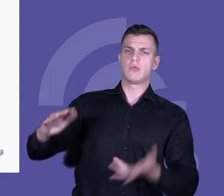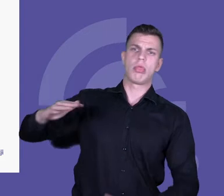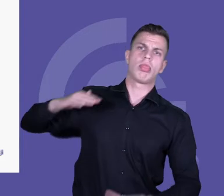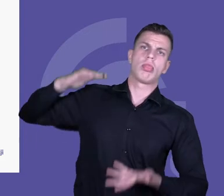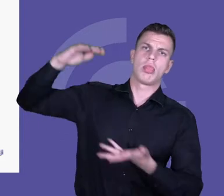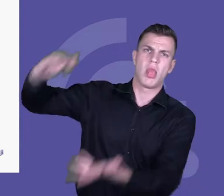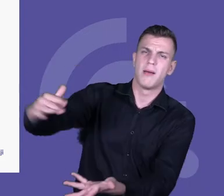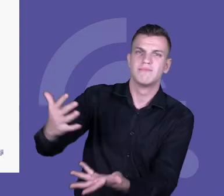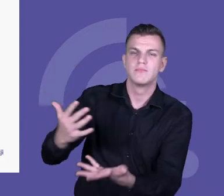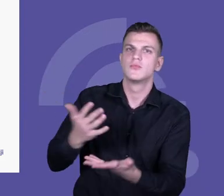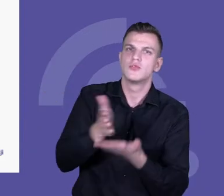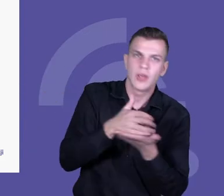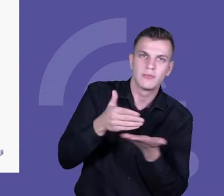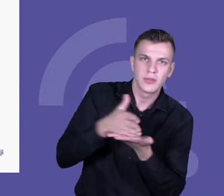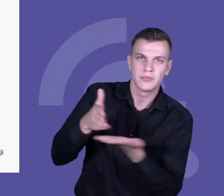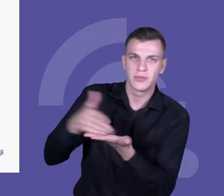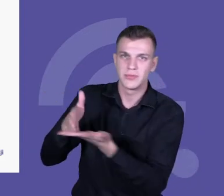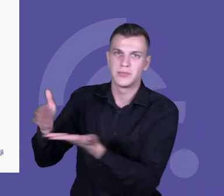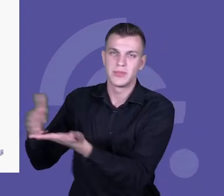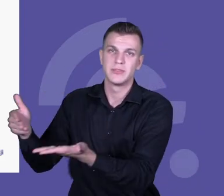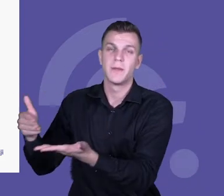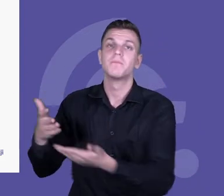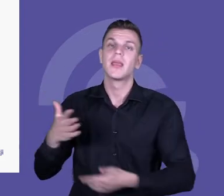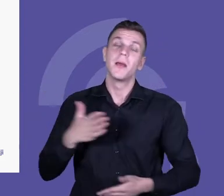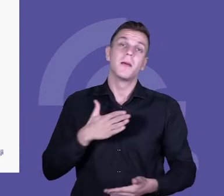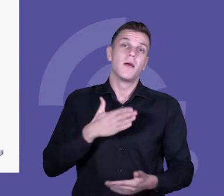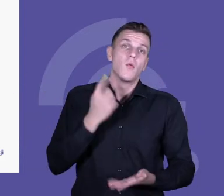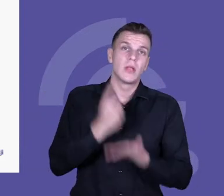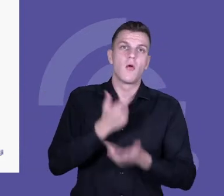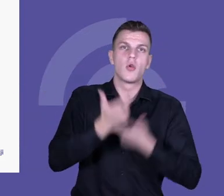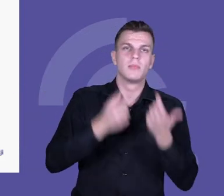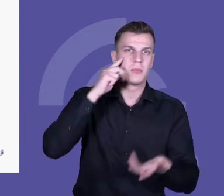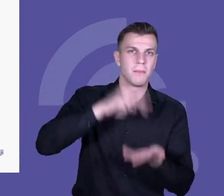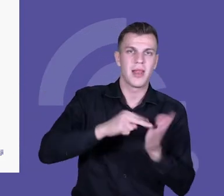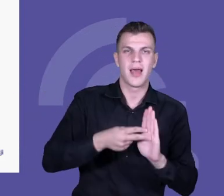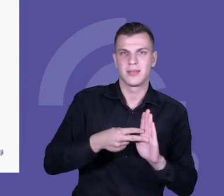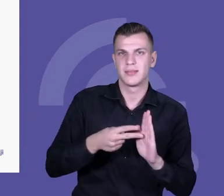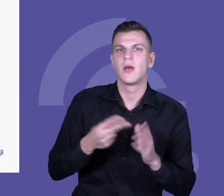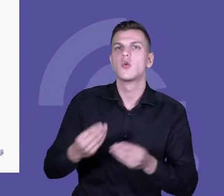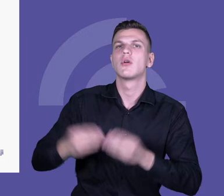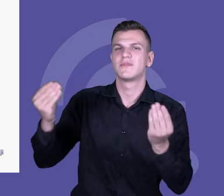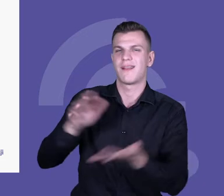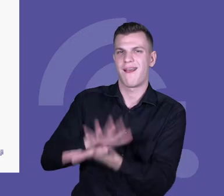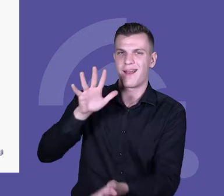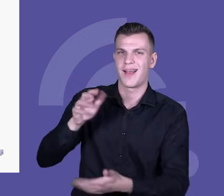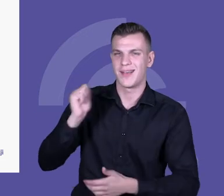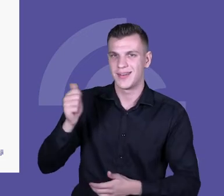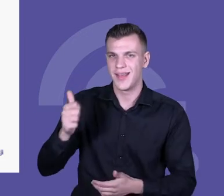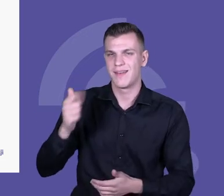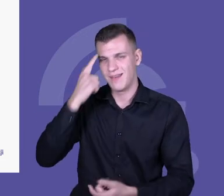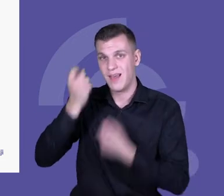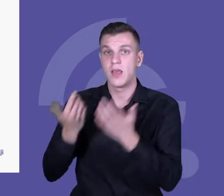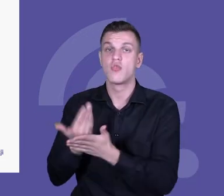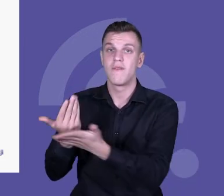rozwoju, rozwijania kompetencji. Model jest autorstwa Bila Lukasa i Helen Spencer. Troszeczkę go zaadaptowaliśmy na nasze potrzeby.